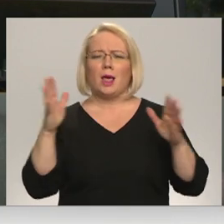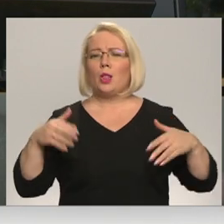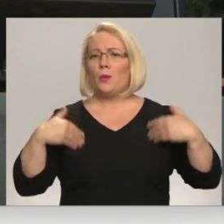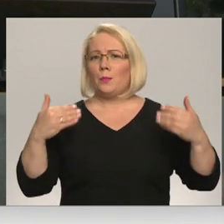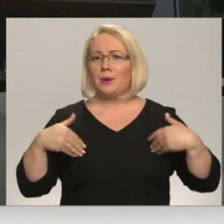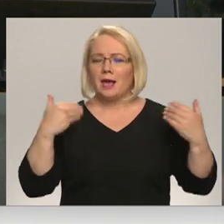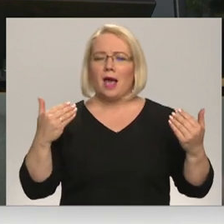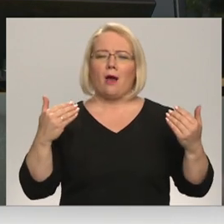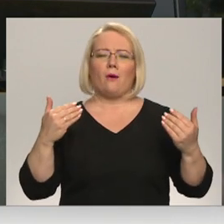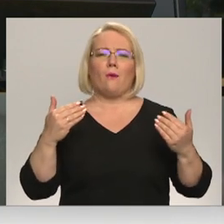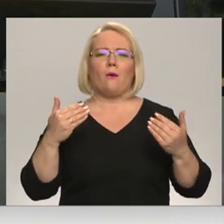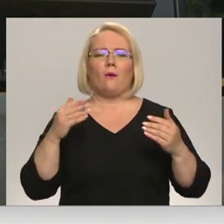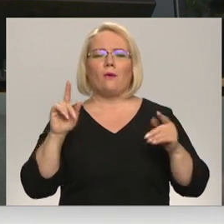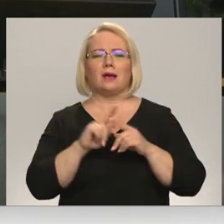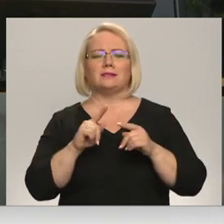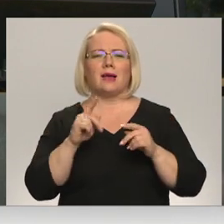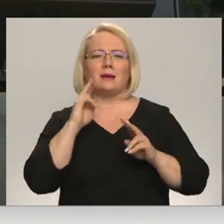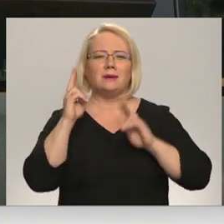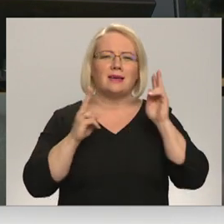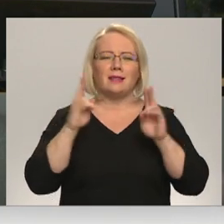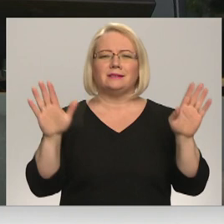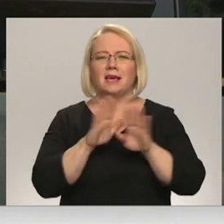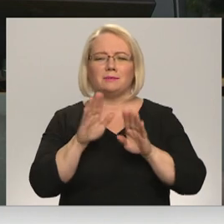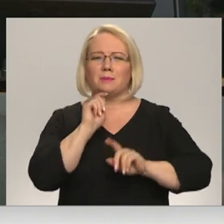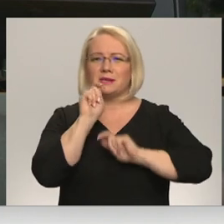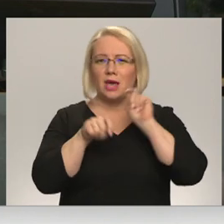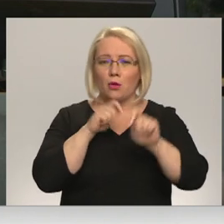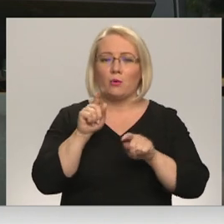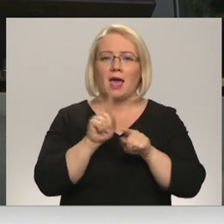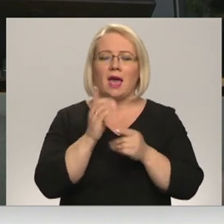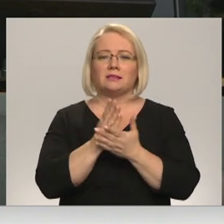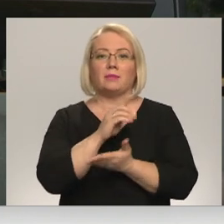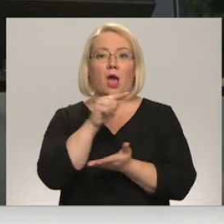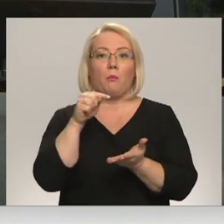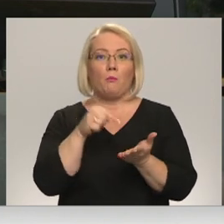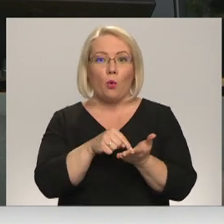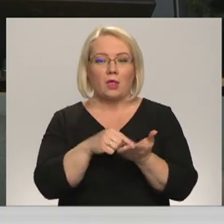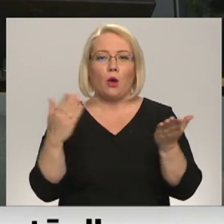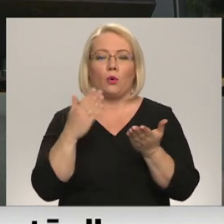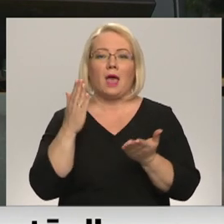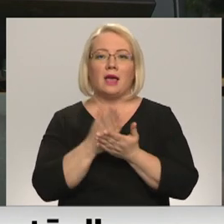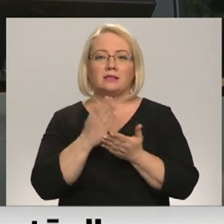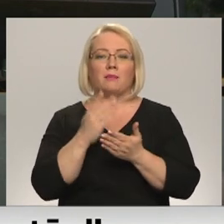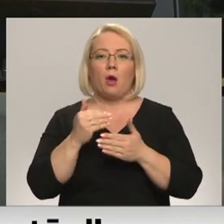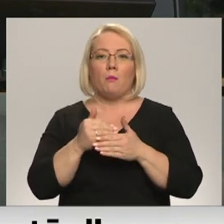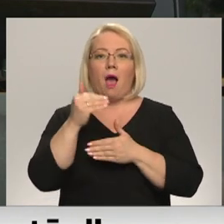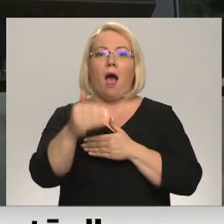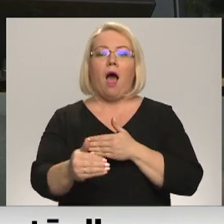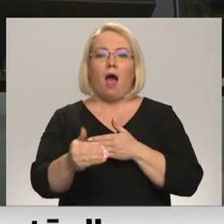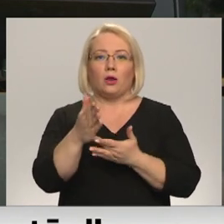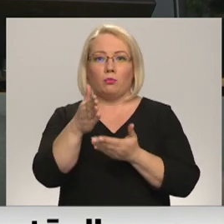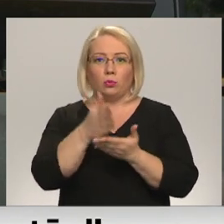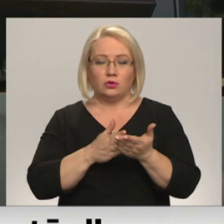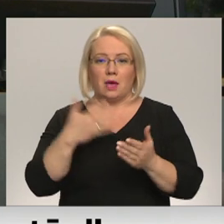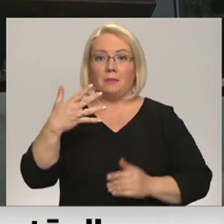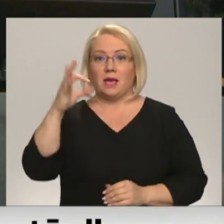atskaņojām dziesmas par zienojumiem un esam nokļuvuši tajā maratonu punktā, kurā esam tikuši pāri pusē. 50% no visa